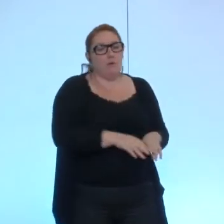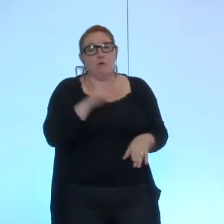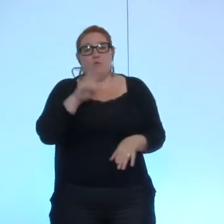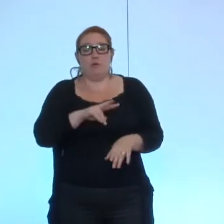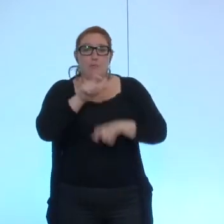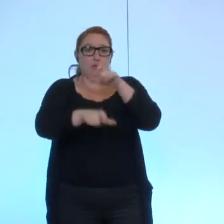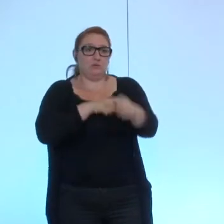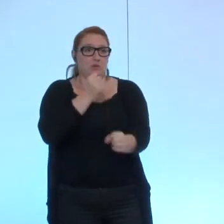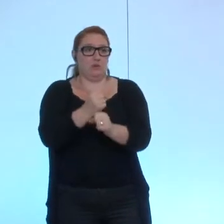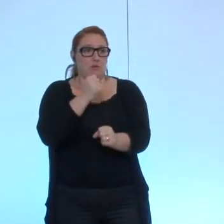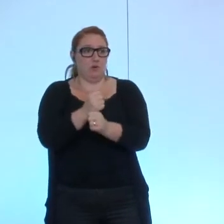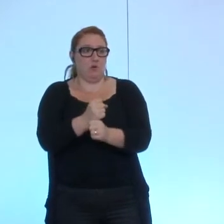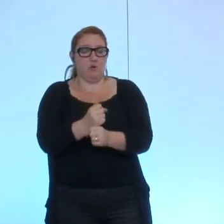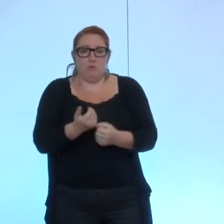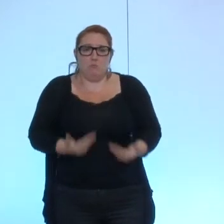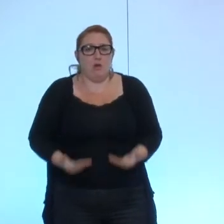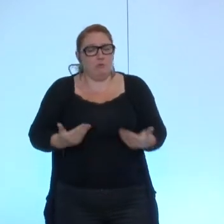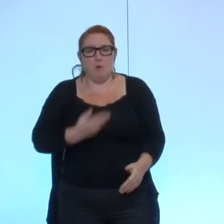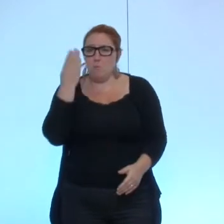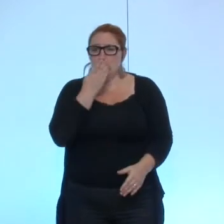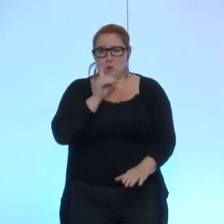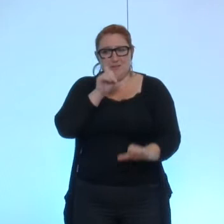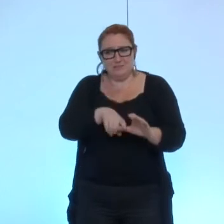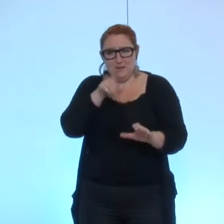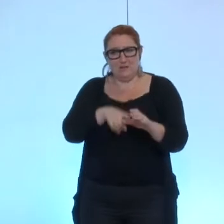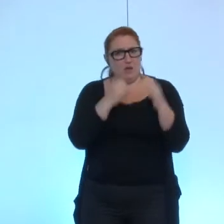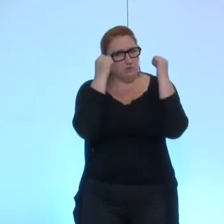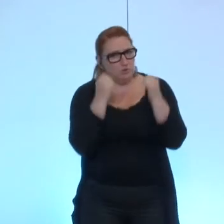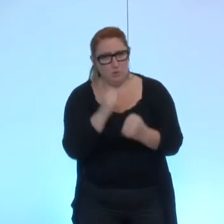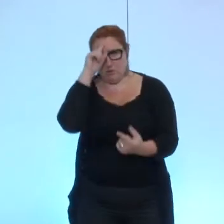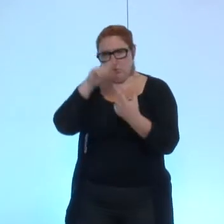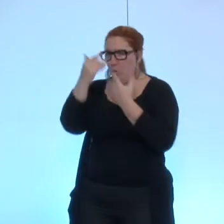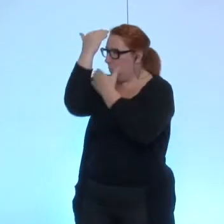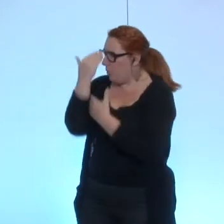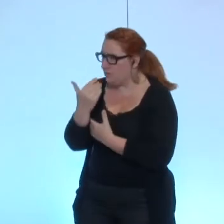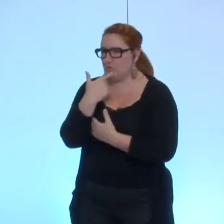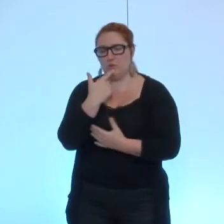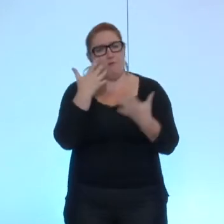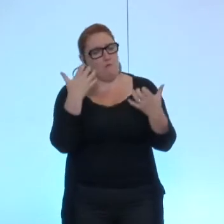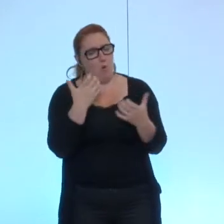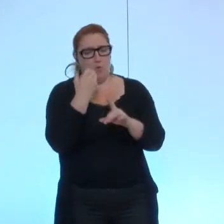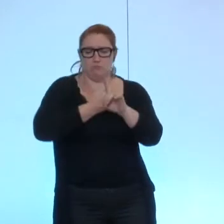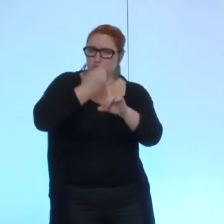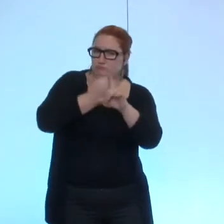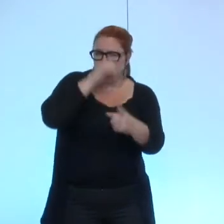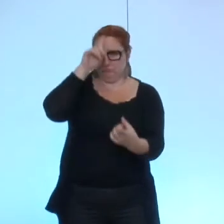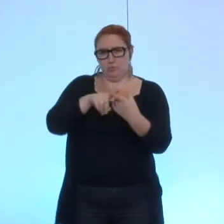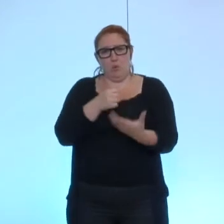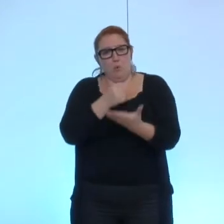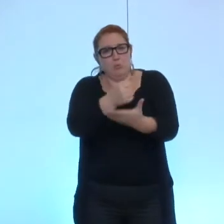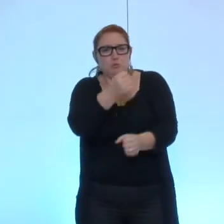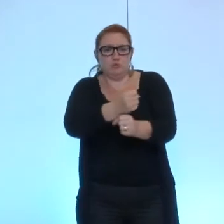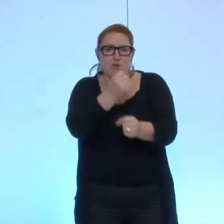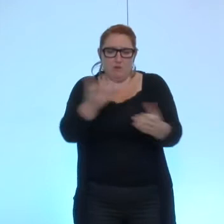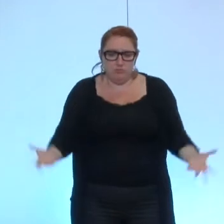plus que jamais besoin de syndicats solides pour les défendre et c'est ce que nous avons à coeur reporté en permettant à la bourse du travail de fonctionner